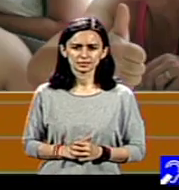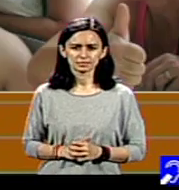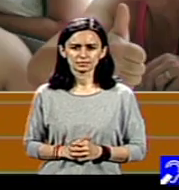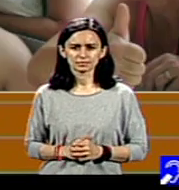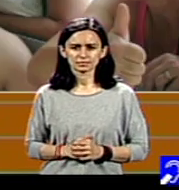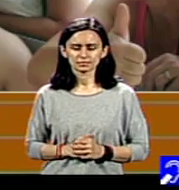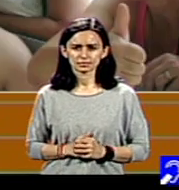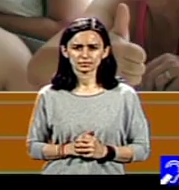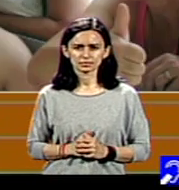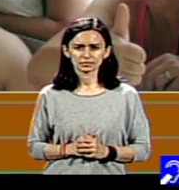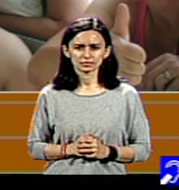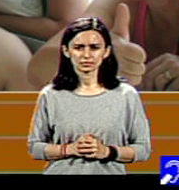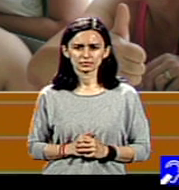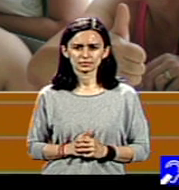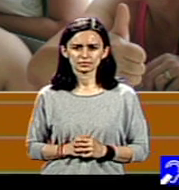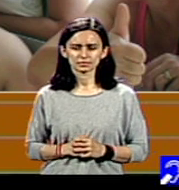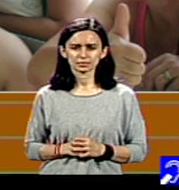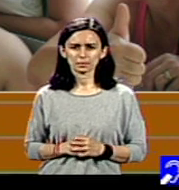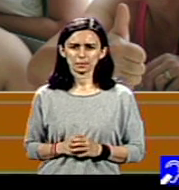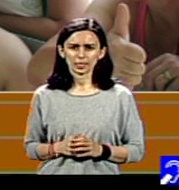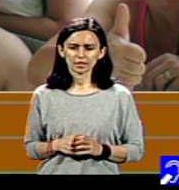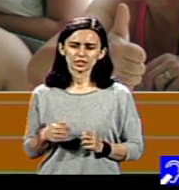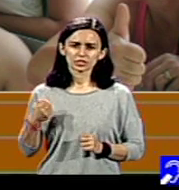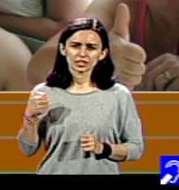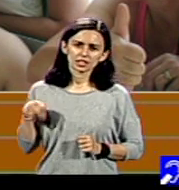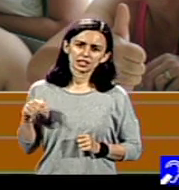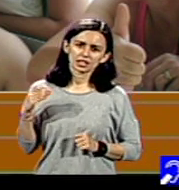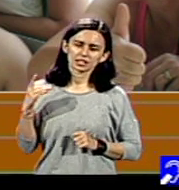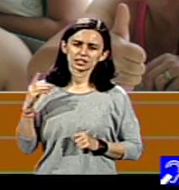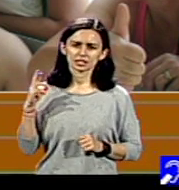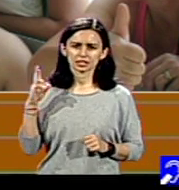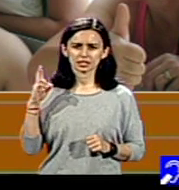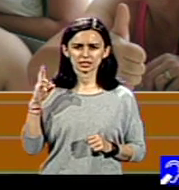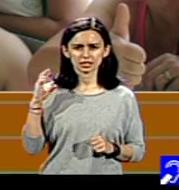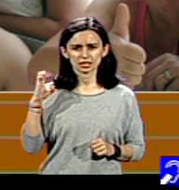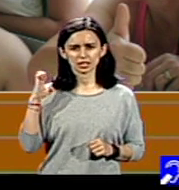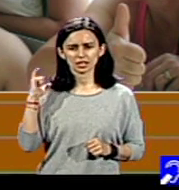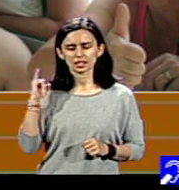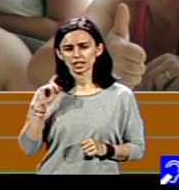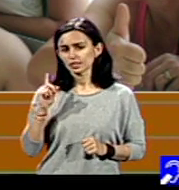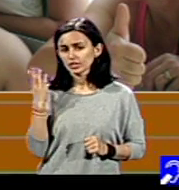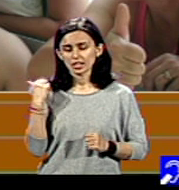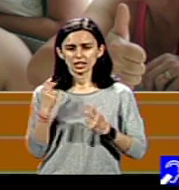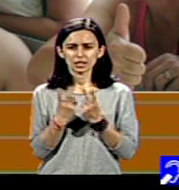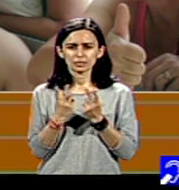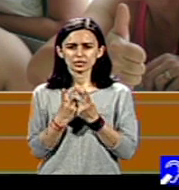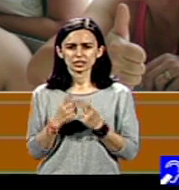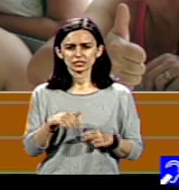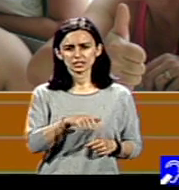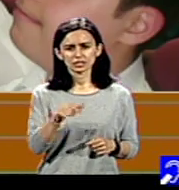Andrei nu era, era doar, noi am fost prima, să zic, zolovit de piatra